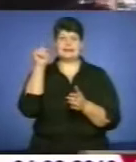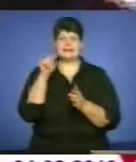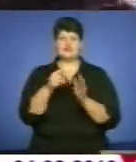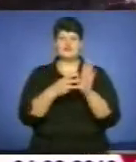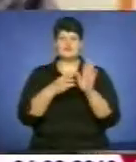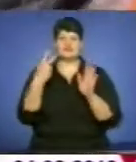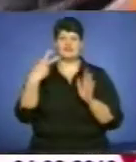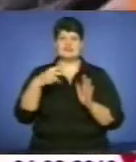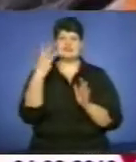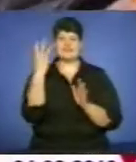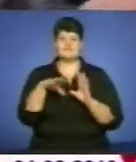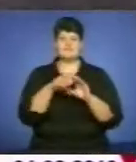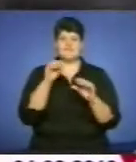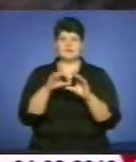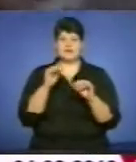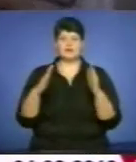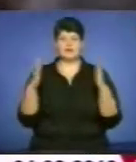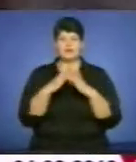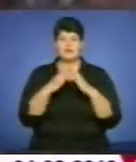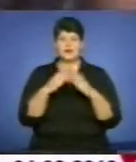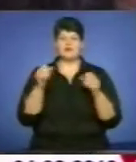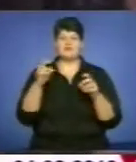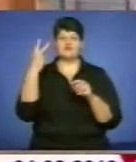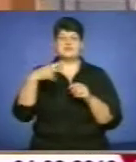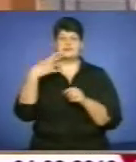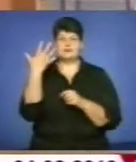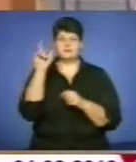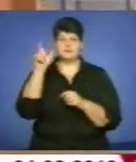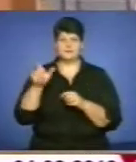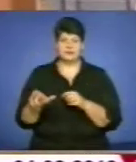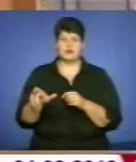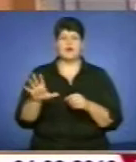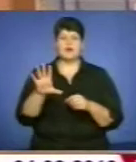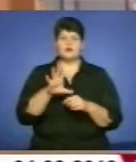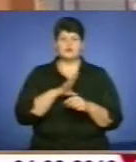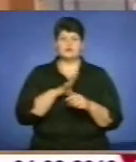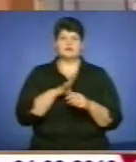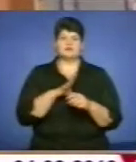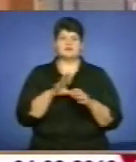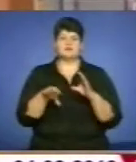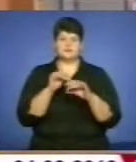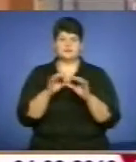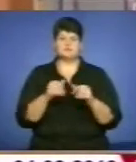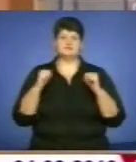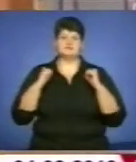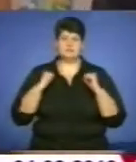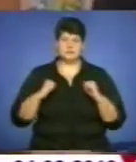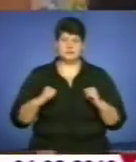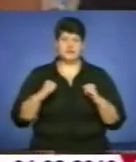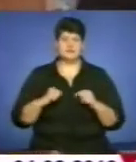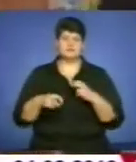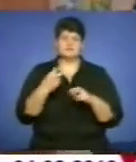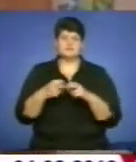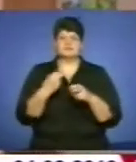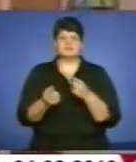виборці. На дому голосувало 25 тернополян. Буле виявлення пройшло, спокійно правопорушень члени виборчої комісії не виявили.